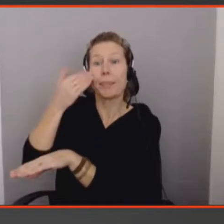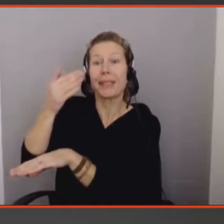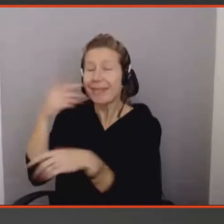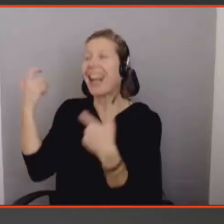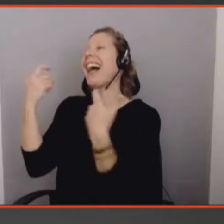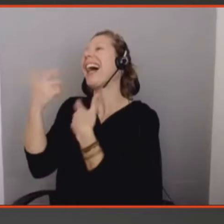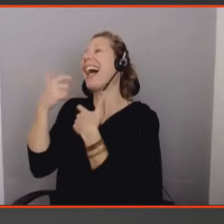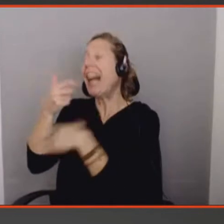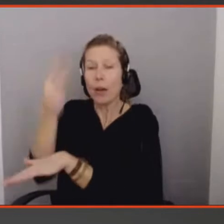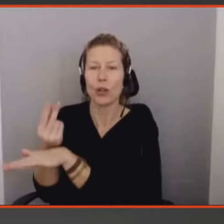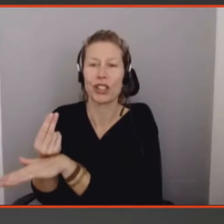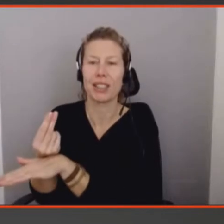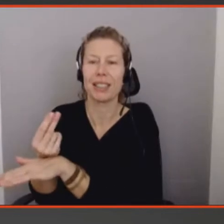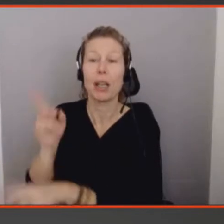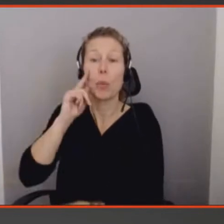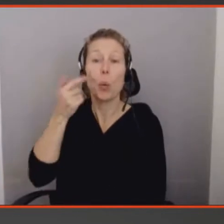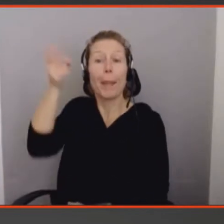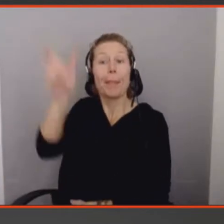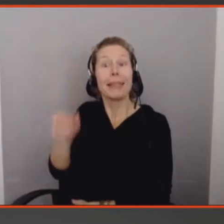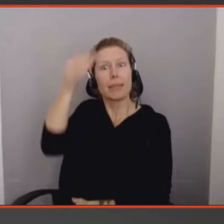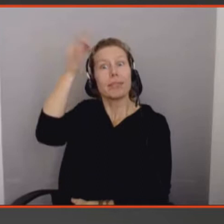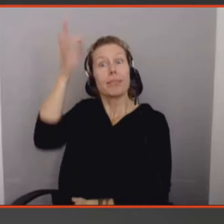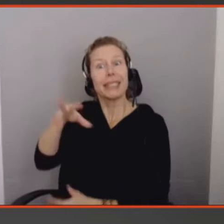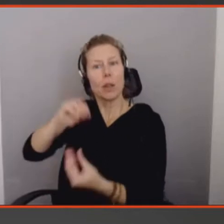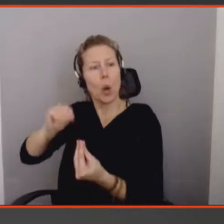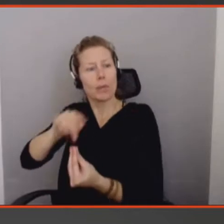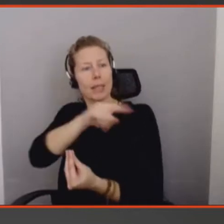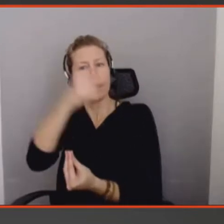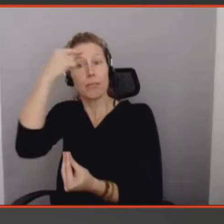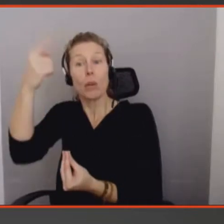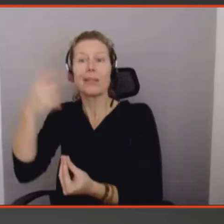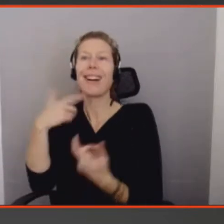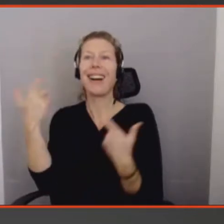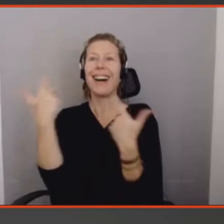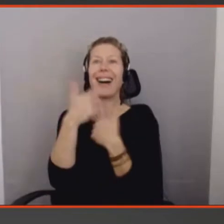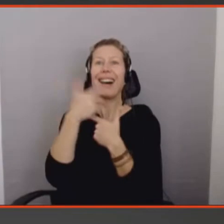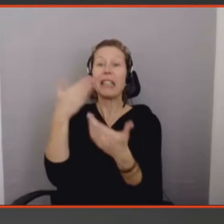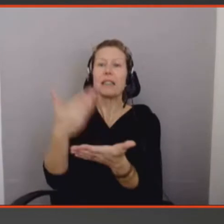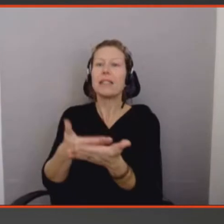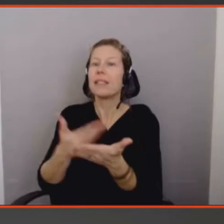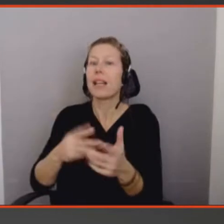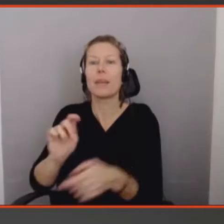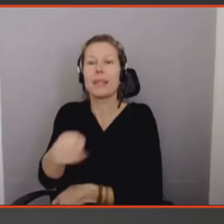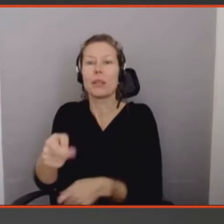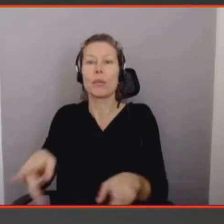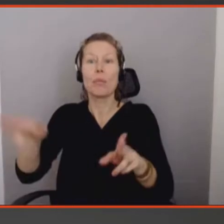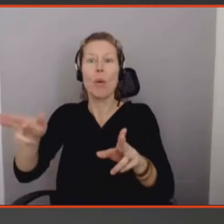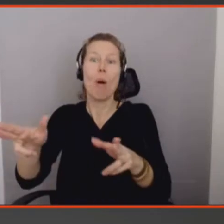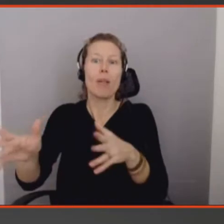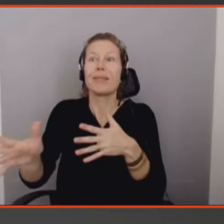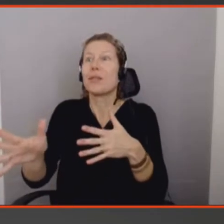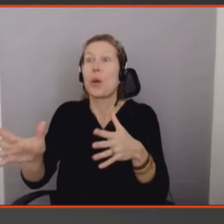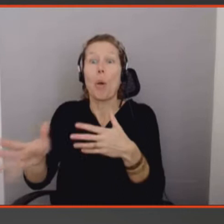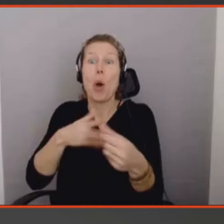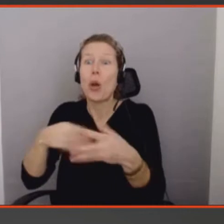forcément un moment heureux, forcément un moment dont on aura potentiellement envie de se rappeler. Et donc, ces fragments sont faits sans